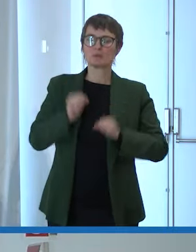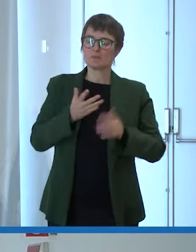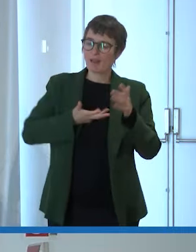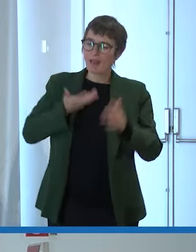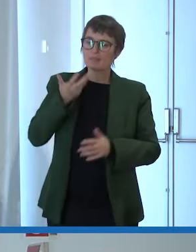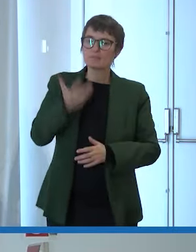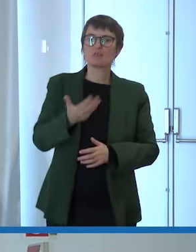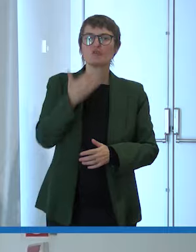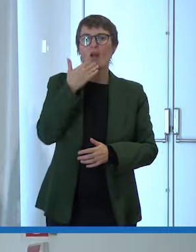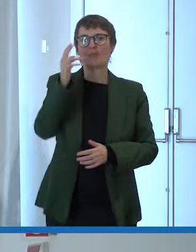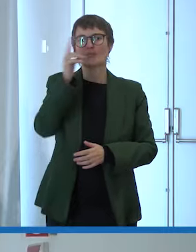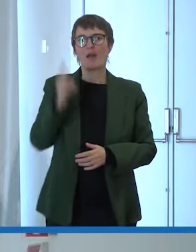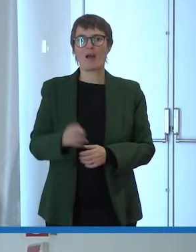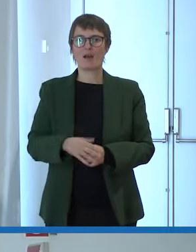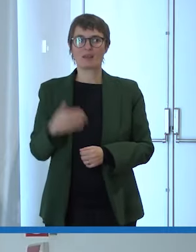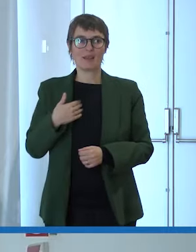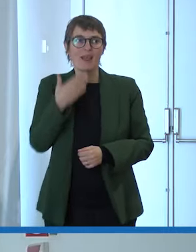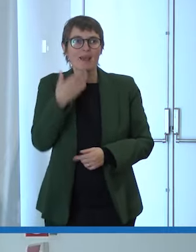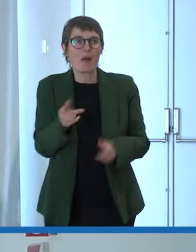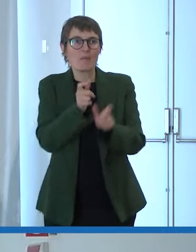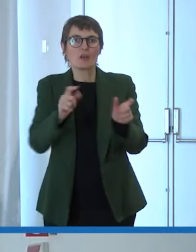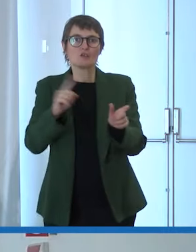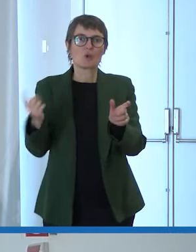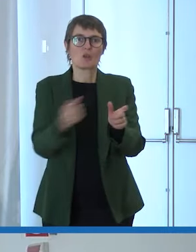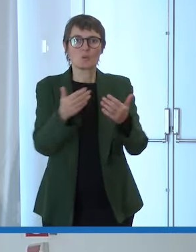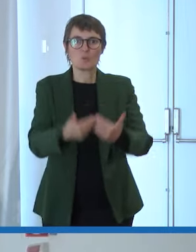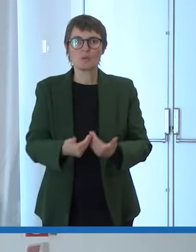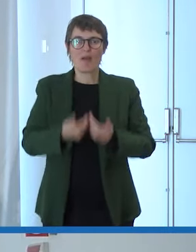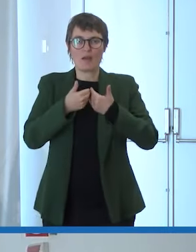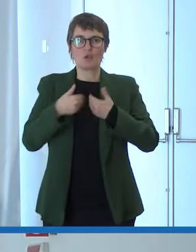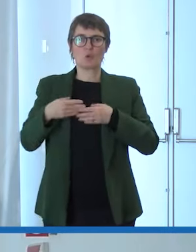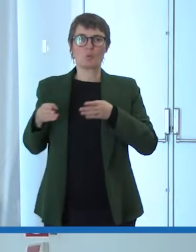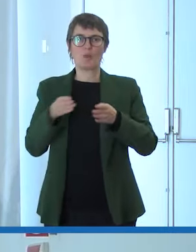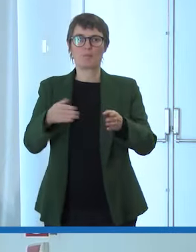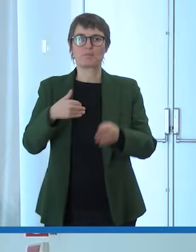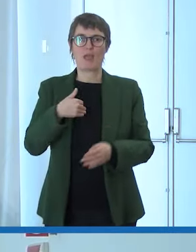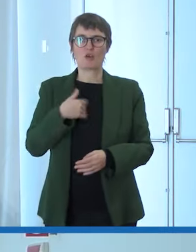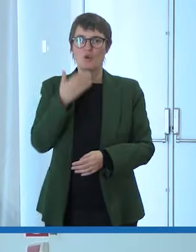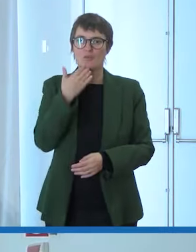persone che mi aiutano in questo percorso grazie